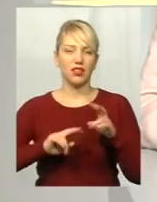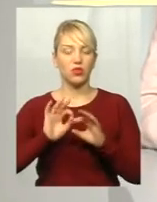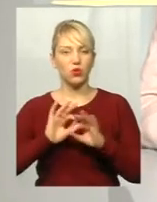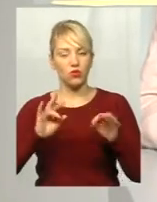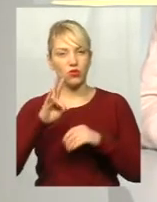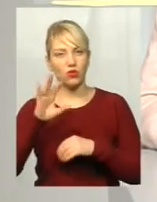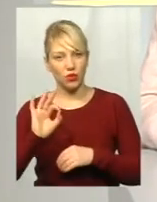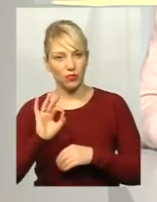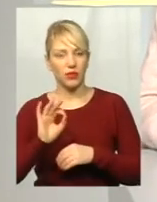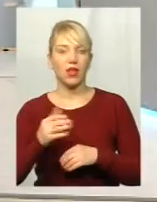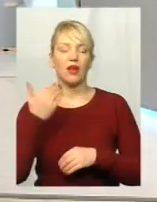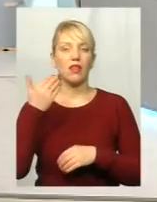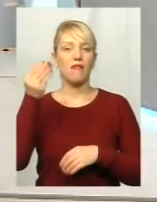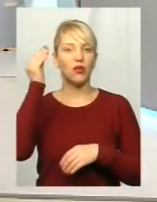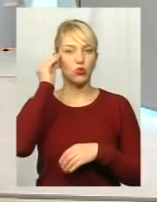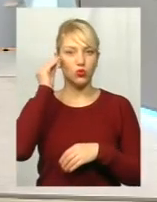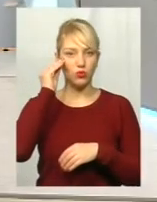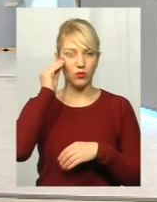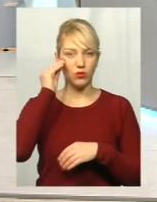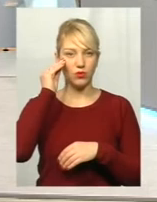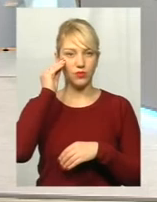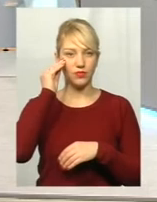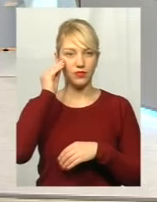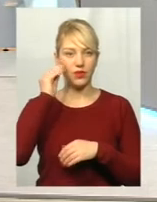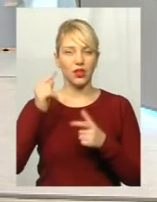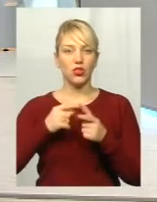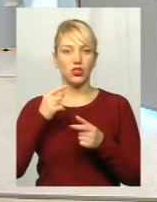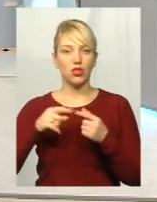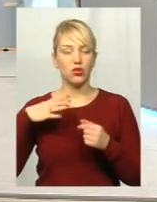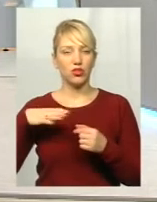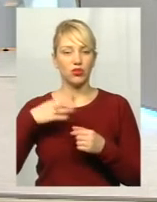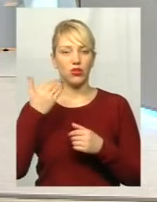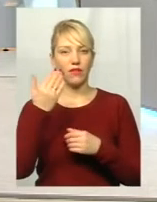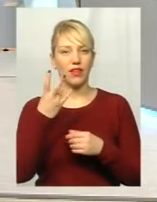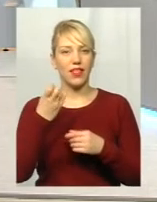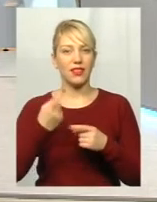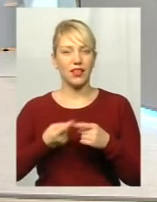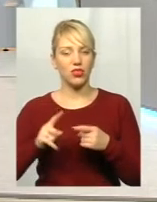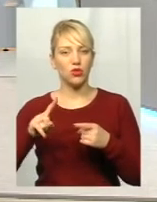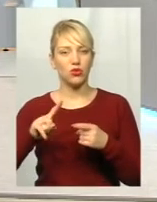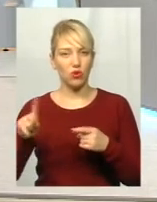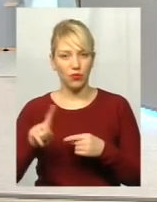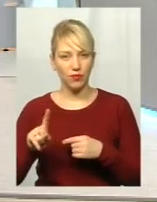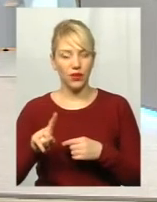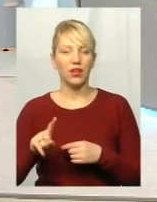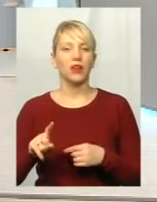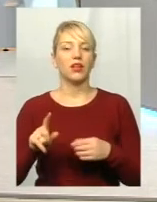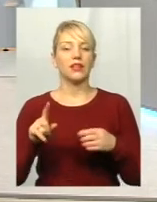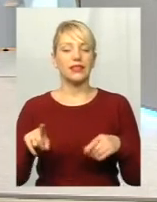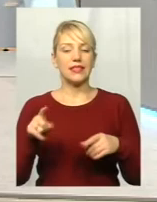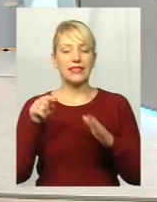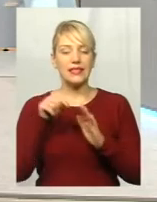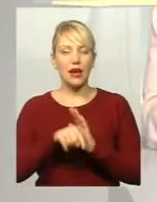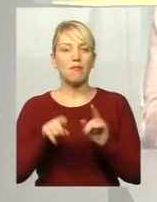Але разом з тим, на вашу думку, чи очікували ви на те, що саме отак стартує